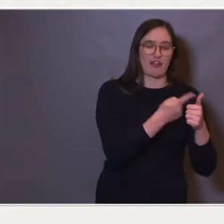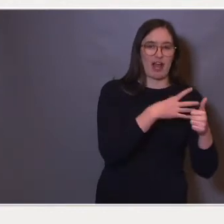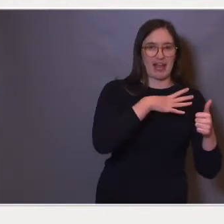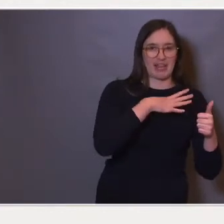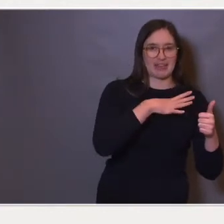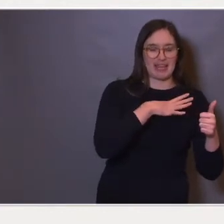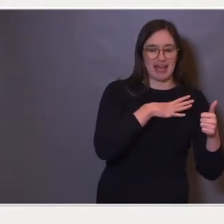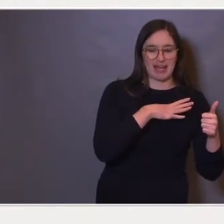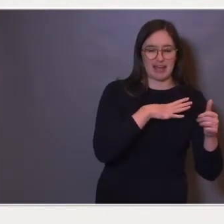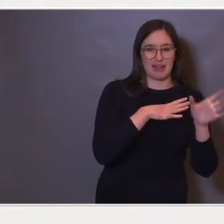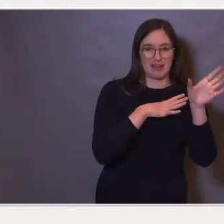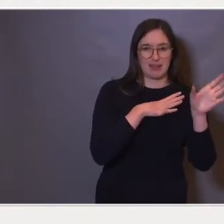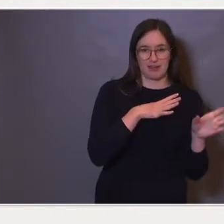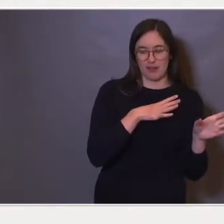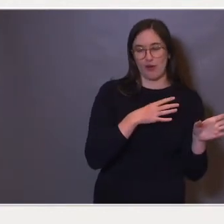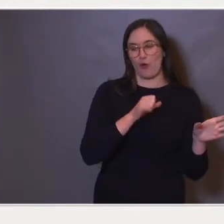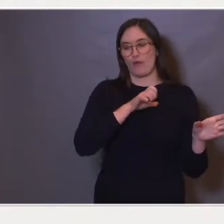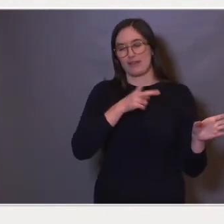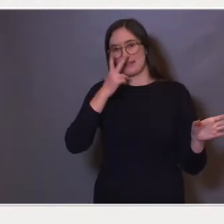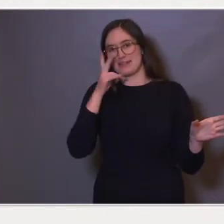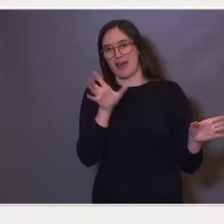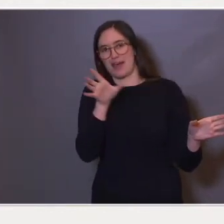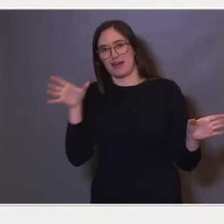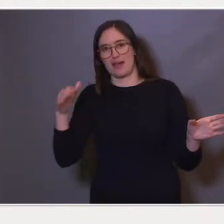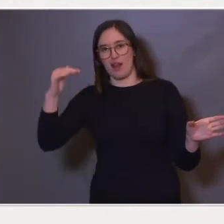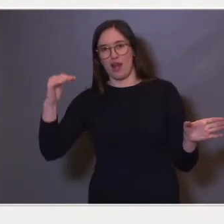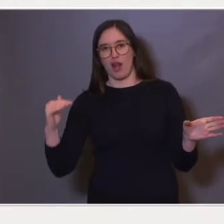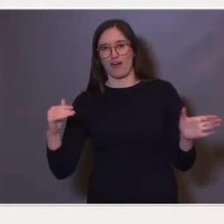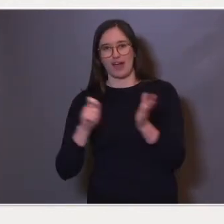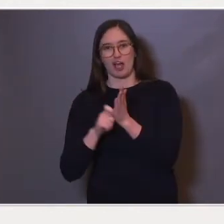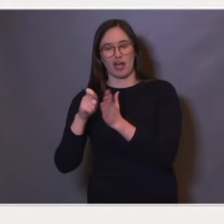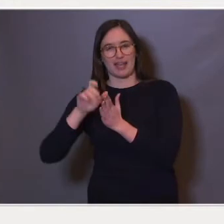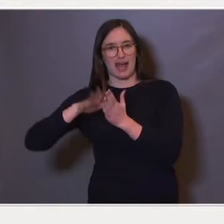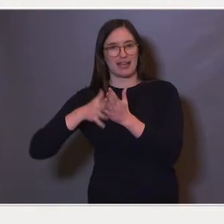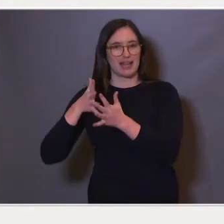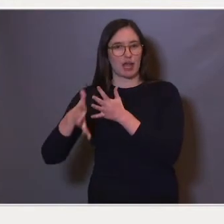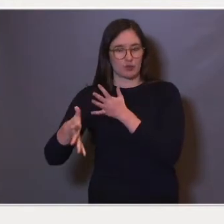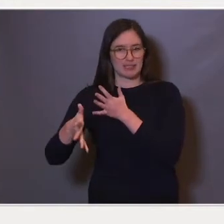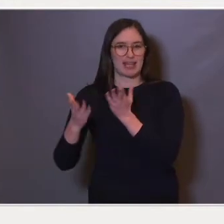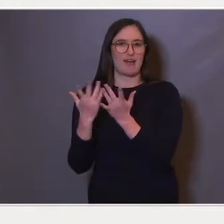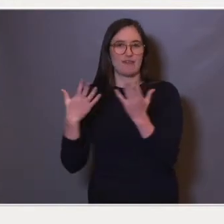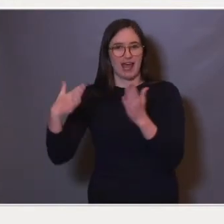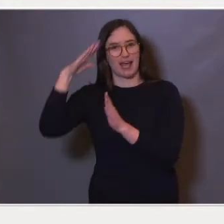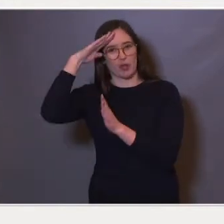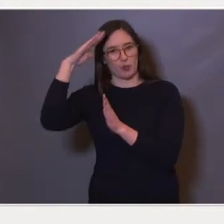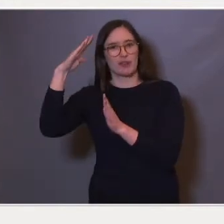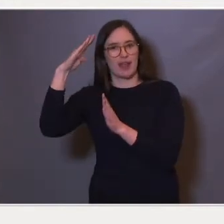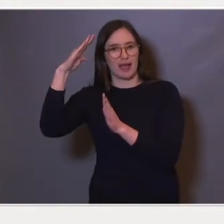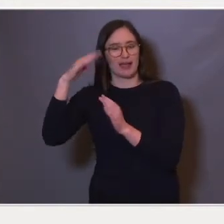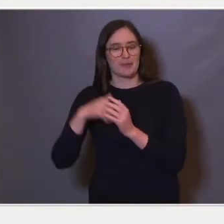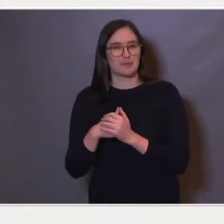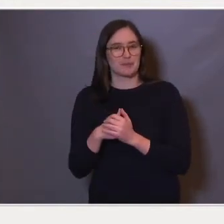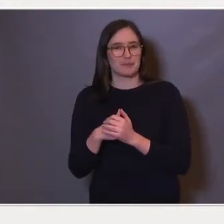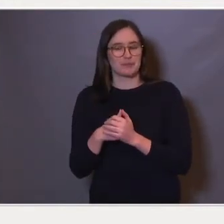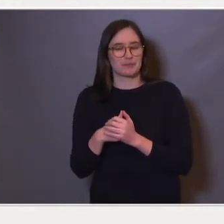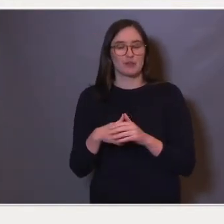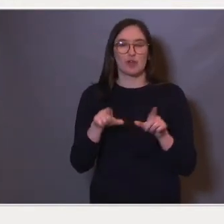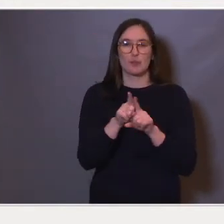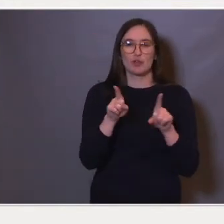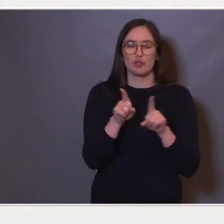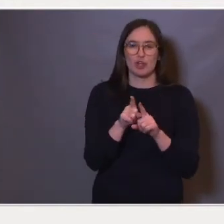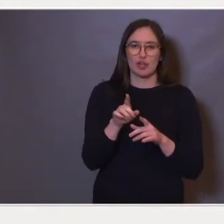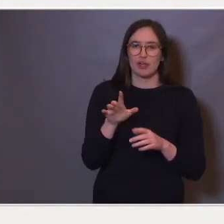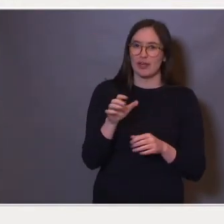fordelingen der man har lavere karakterer enn gjennomsnittet, er det flere gutter. Så på alle